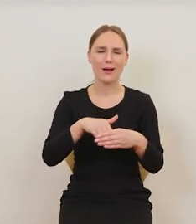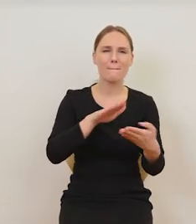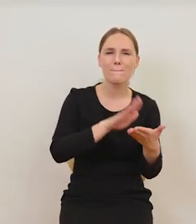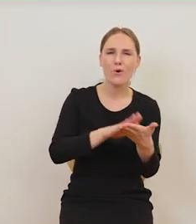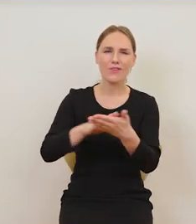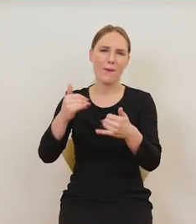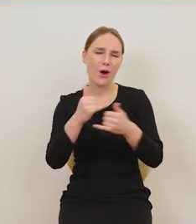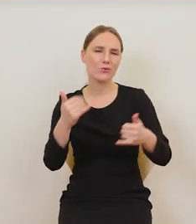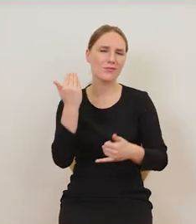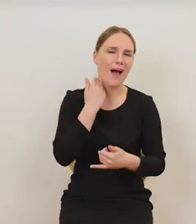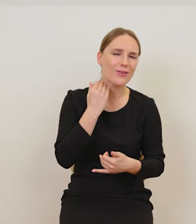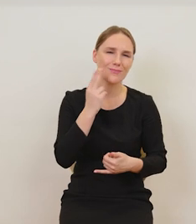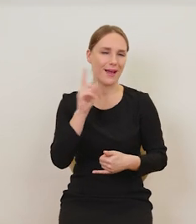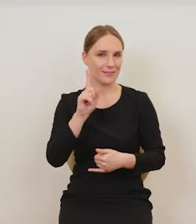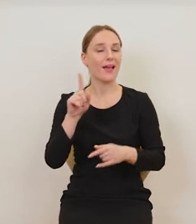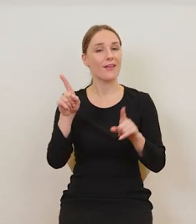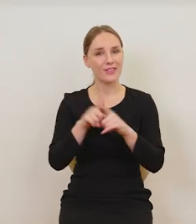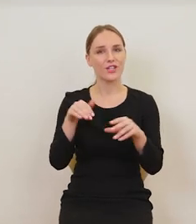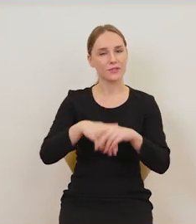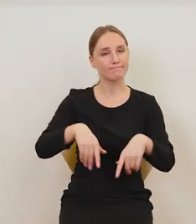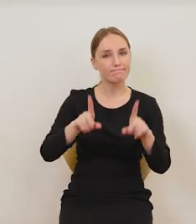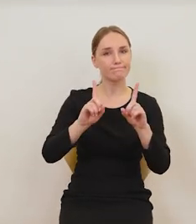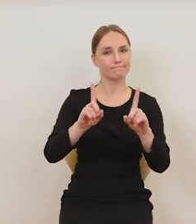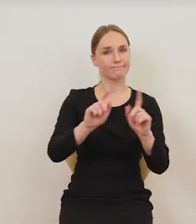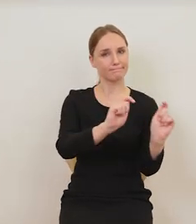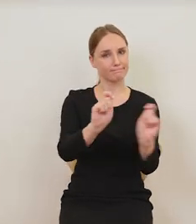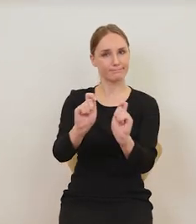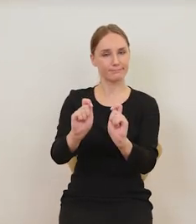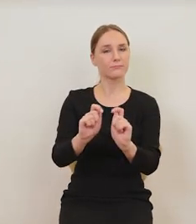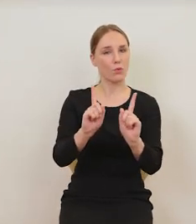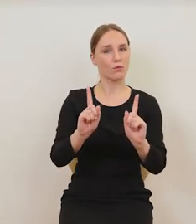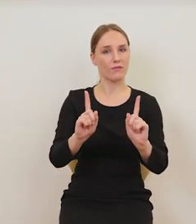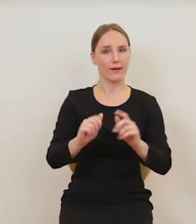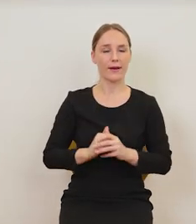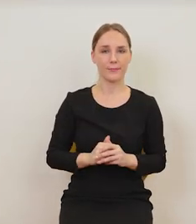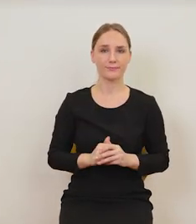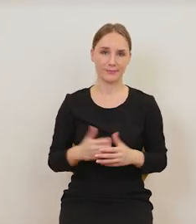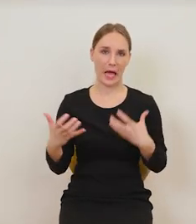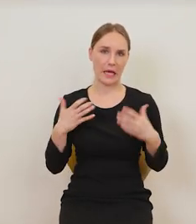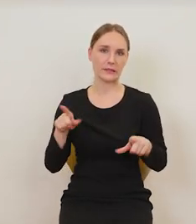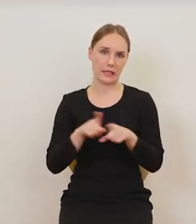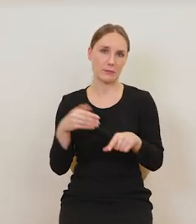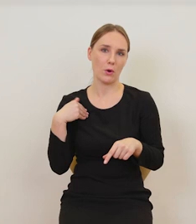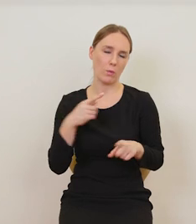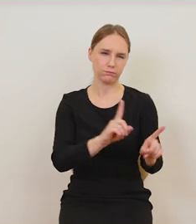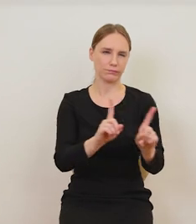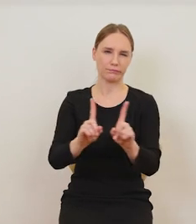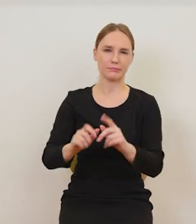różnych używek, ale również pewne przestrogi również w tych przesłaniach artystów się znajdowały.